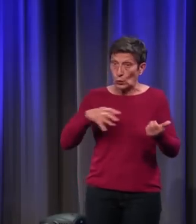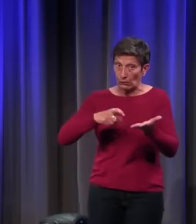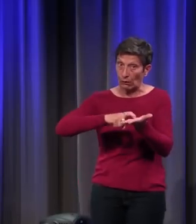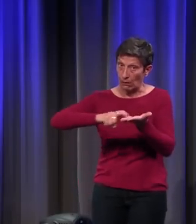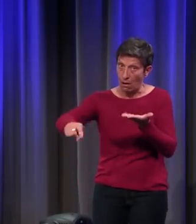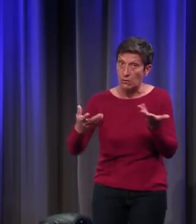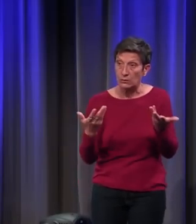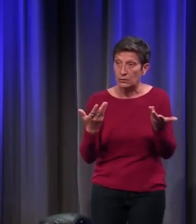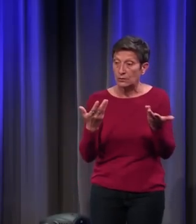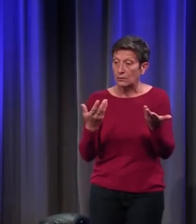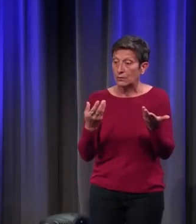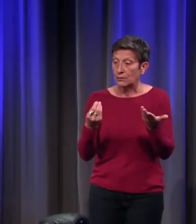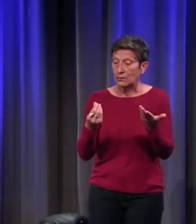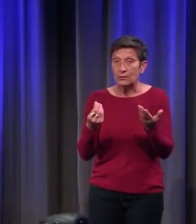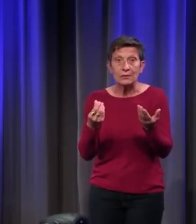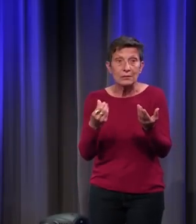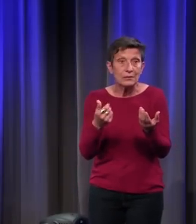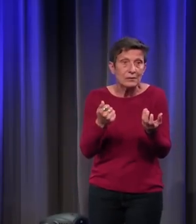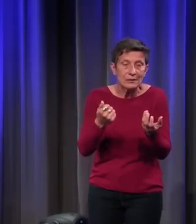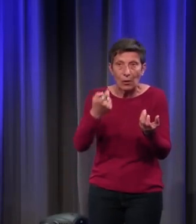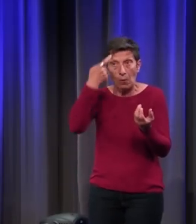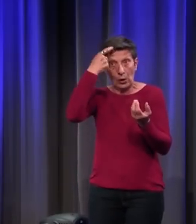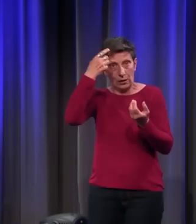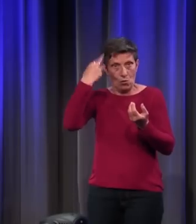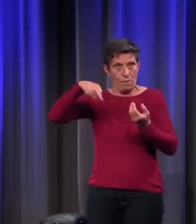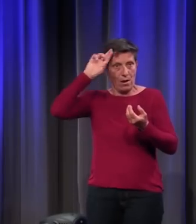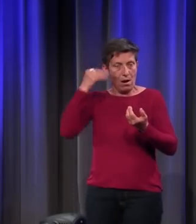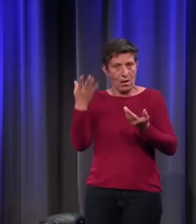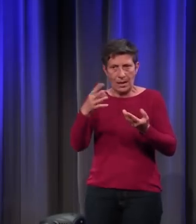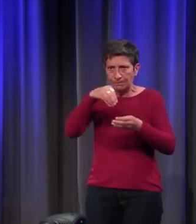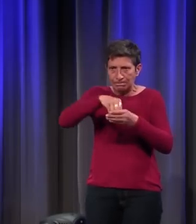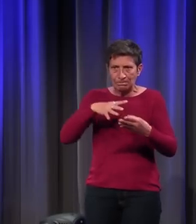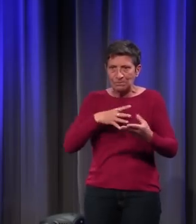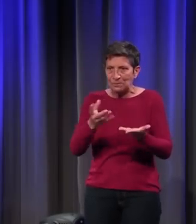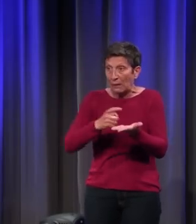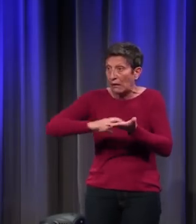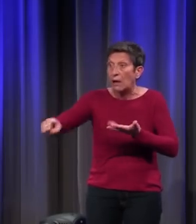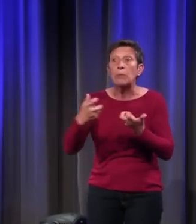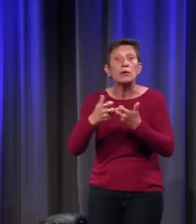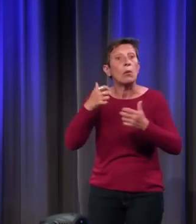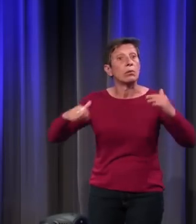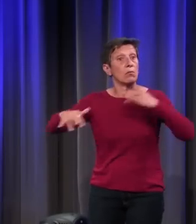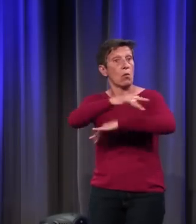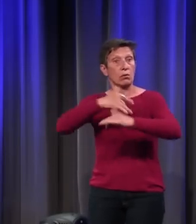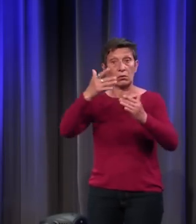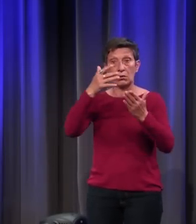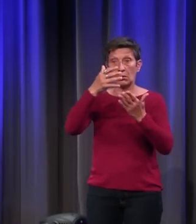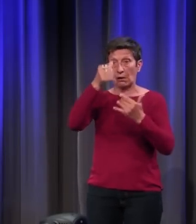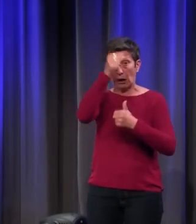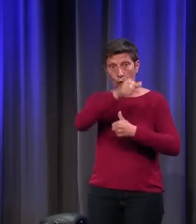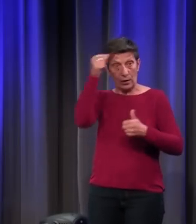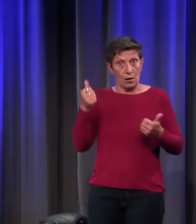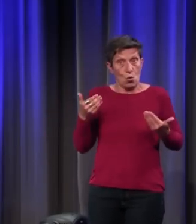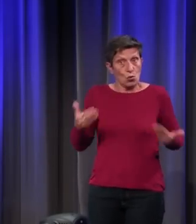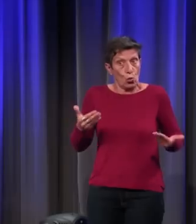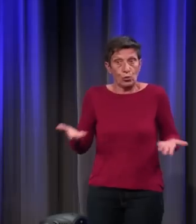les sensibilités européennes. Dans le monde catholique, aujourd'hui, il y a encore beaucoup de